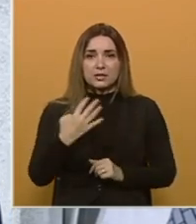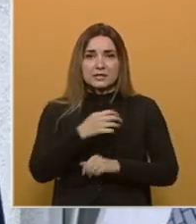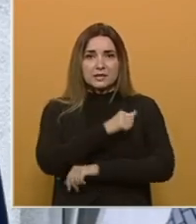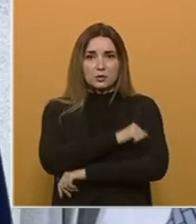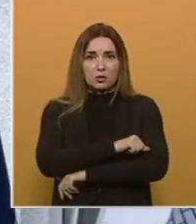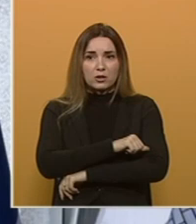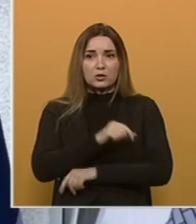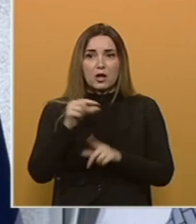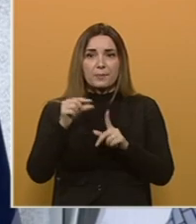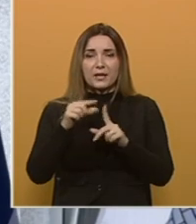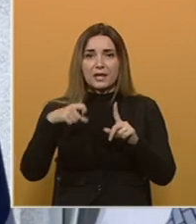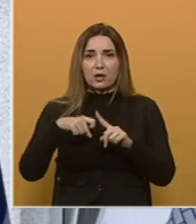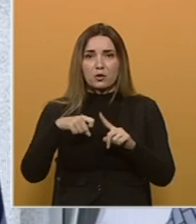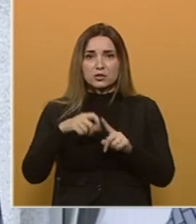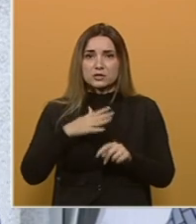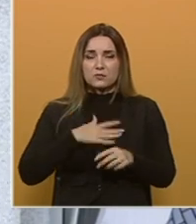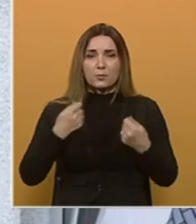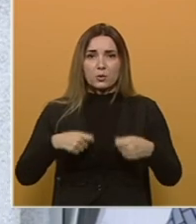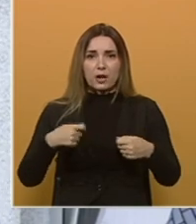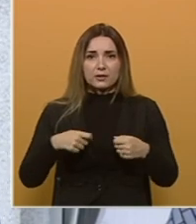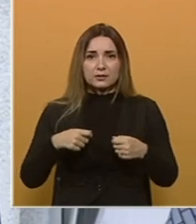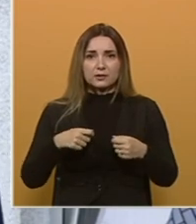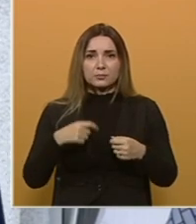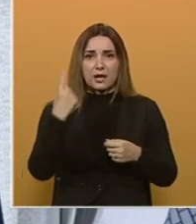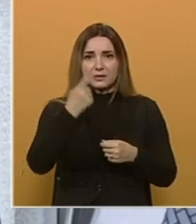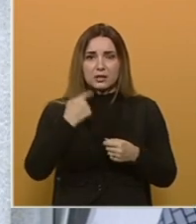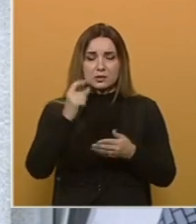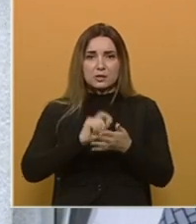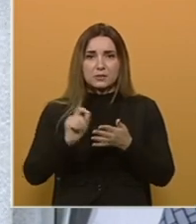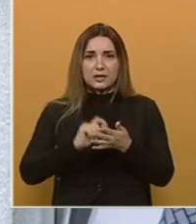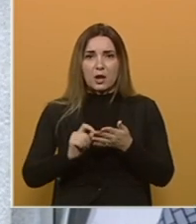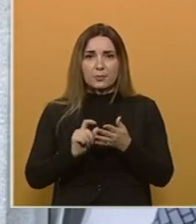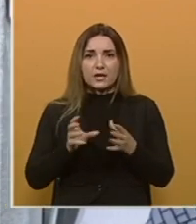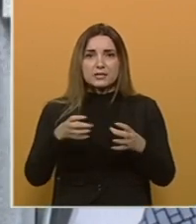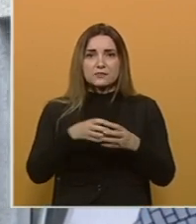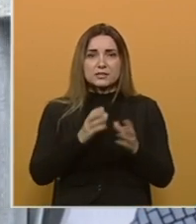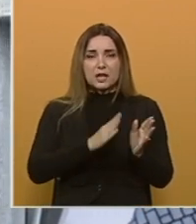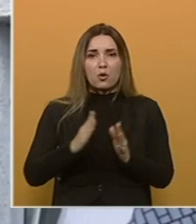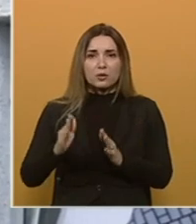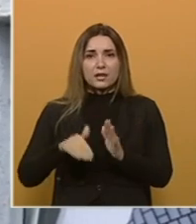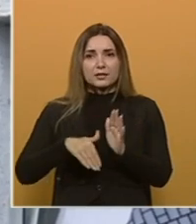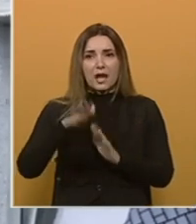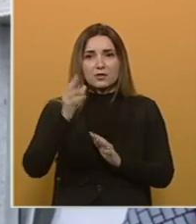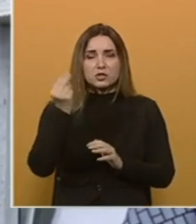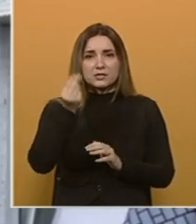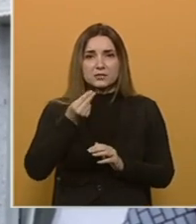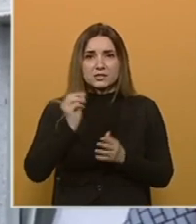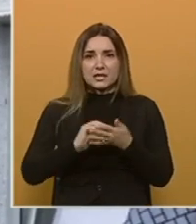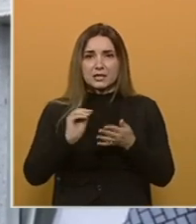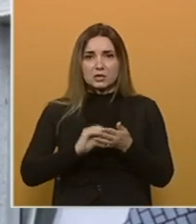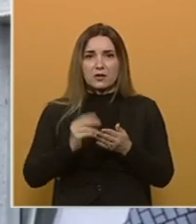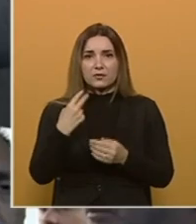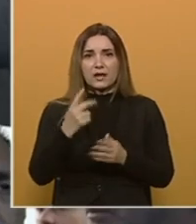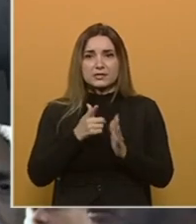godinu, Petar Kočić se svojim bogatim i autentičnim literarnim dijelom svrstao u red najvećih srpskih književnika 20.